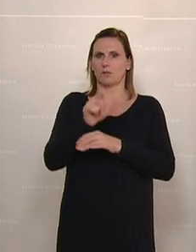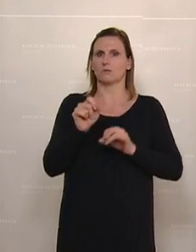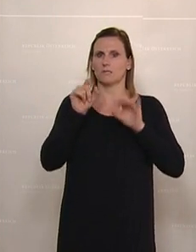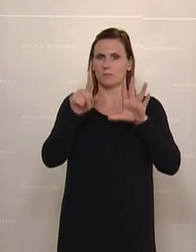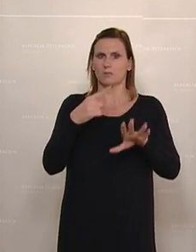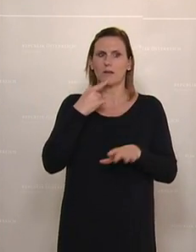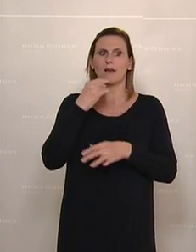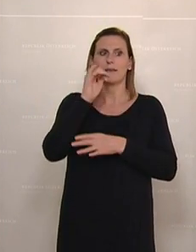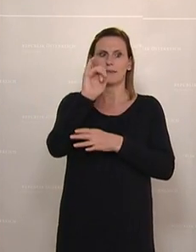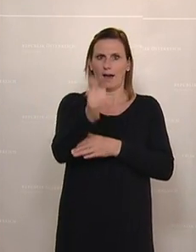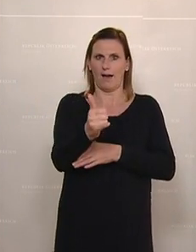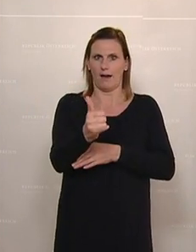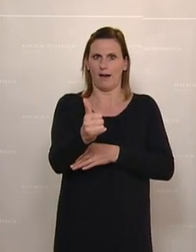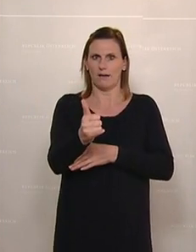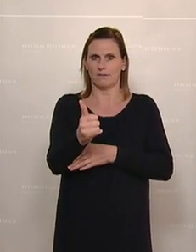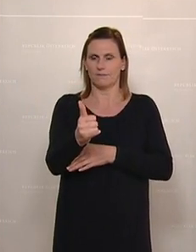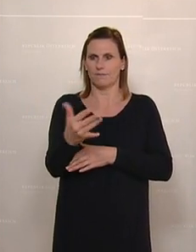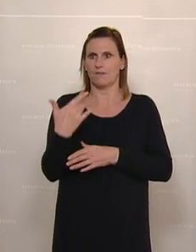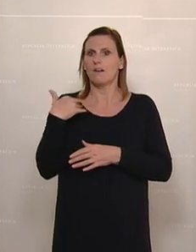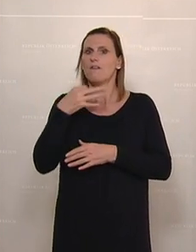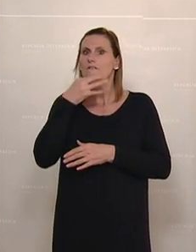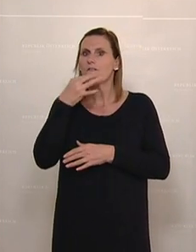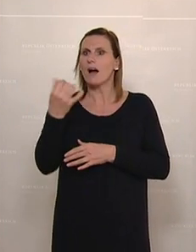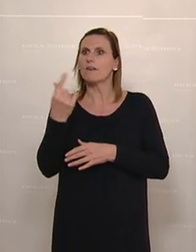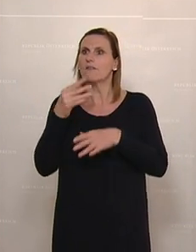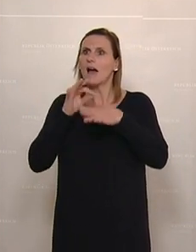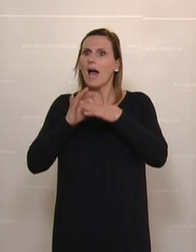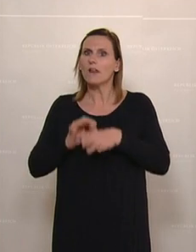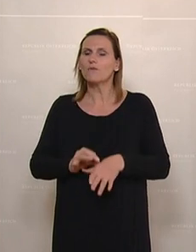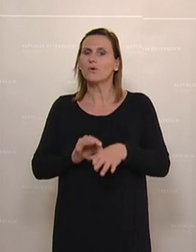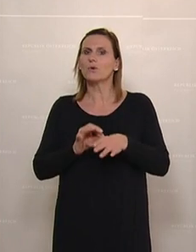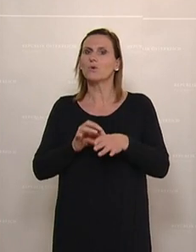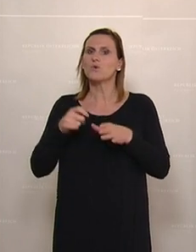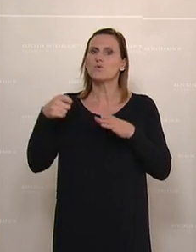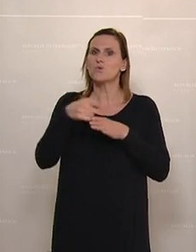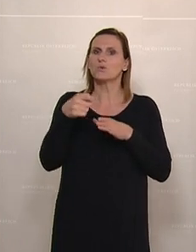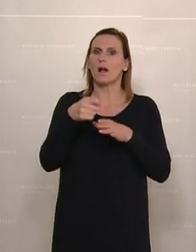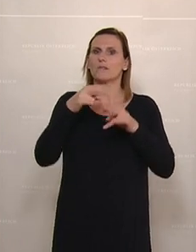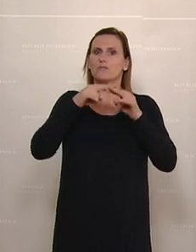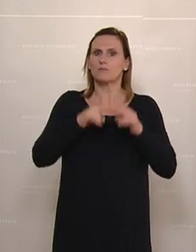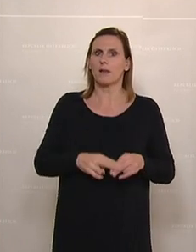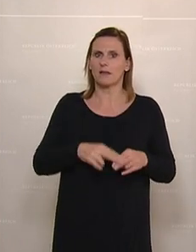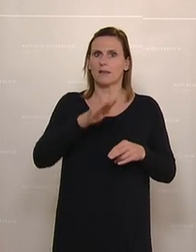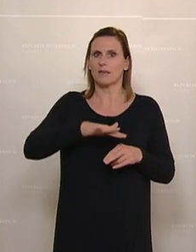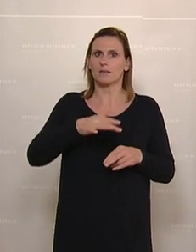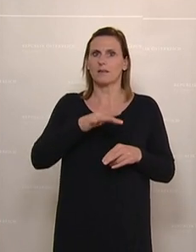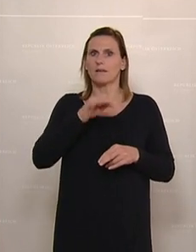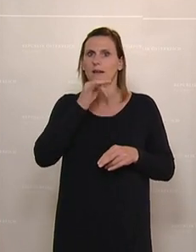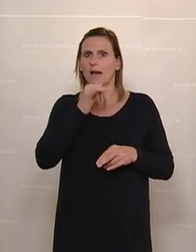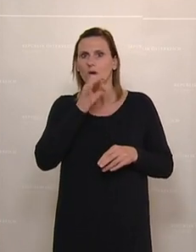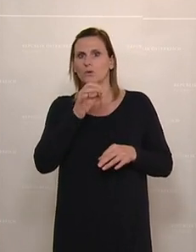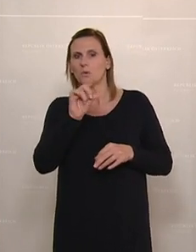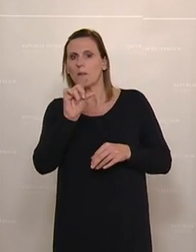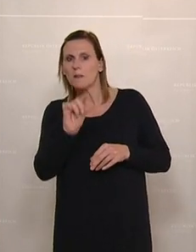gesagt, und zwar auf die Frage, wer für die Einführung einer Unterhaltsgarantie für Kinder ist, die keinen oder nur einen sehr